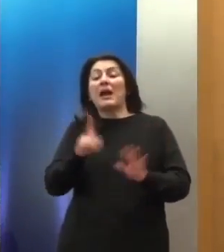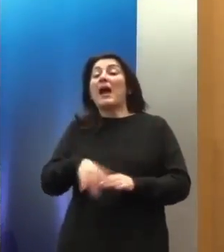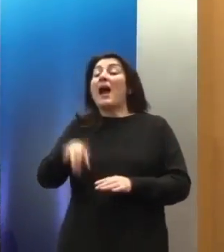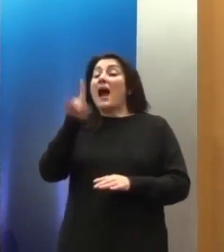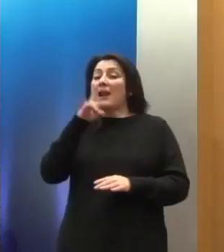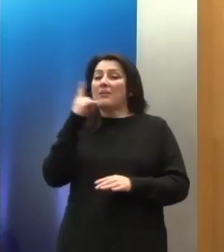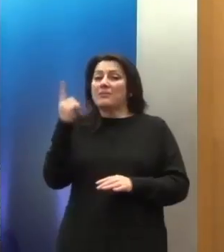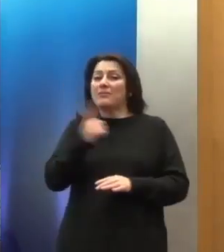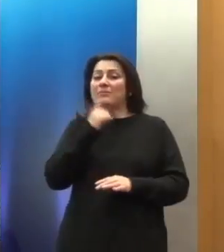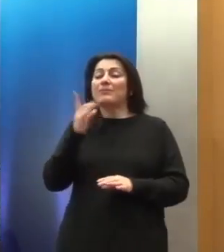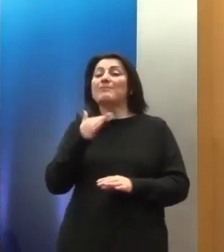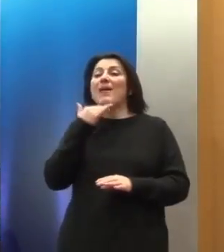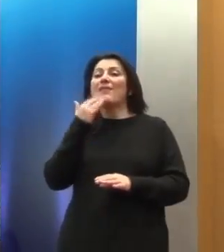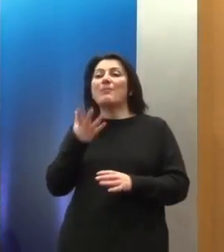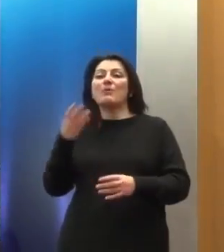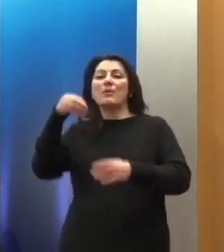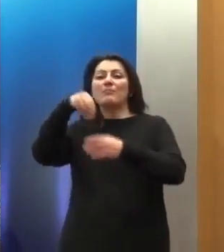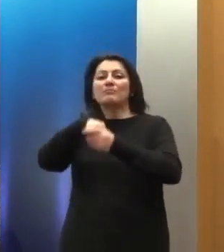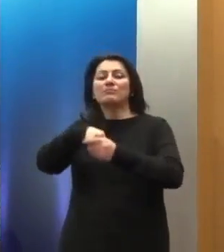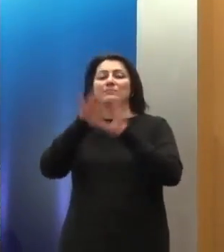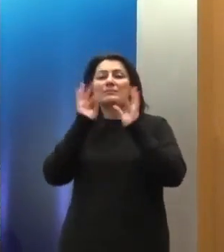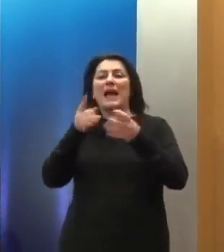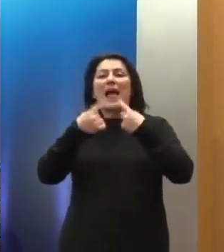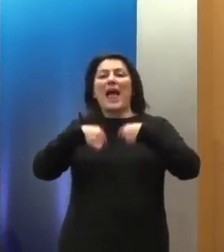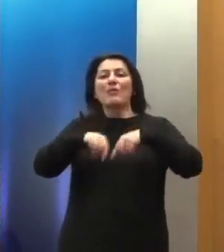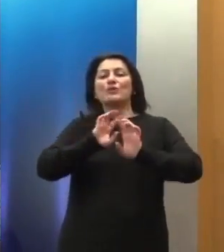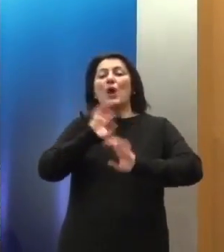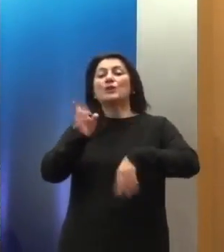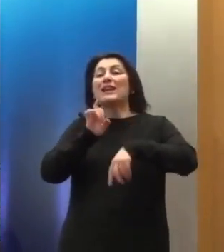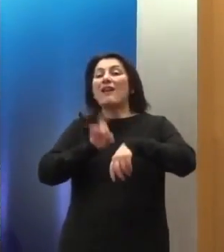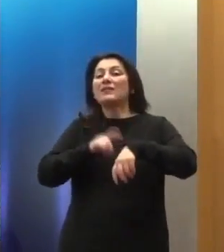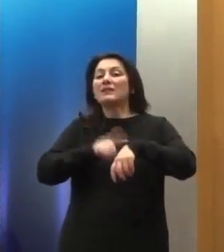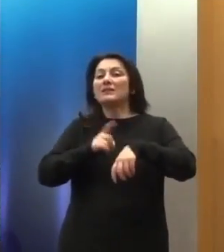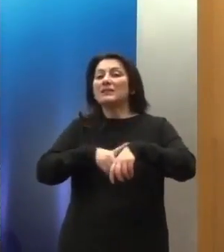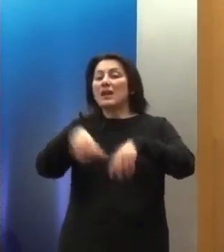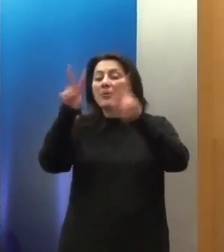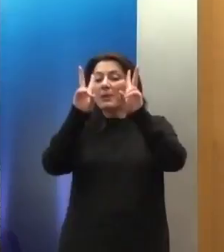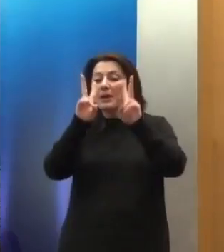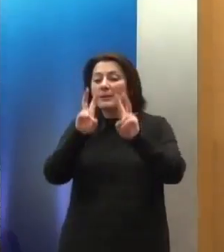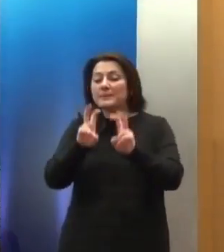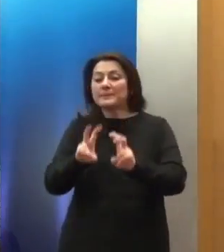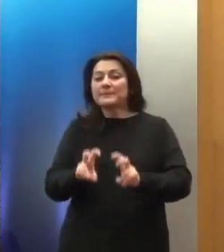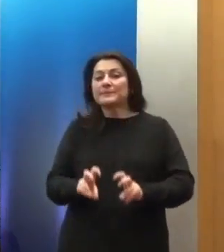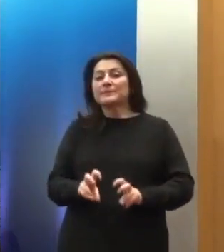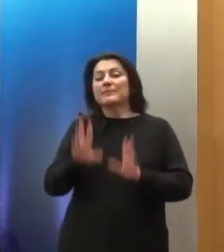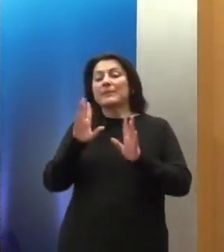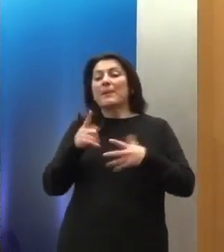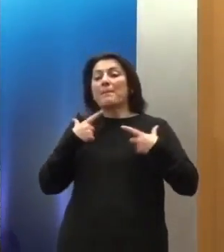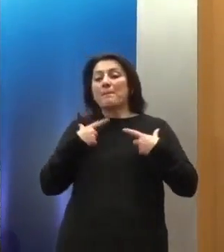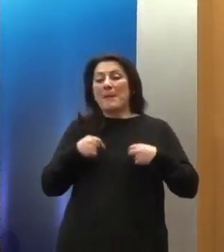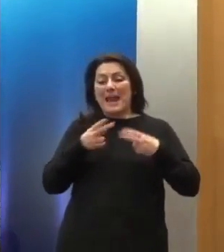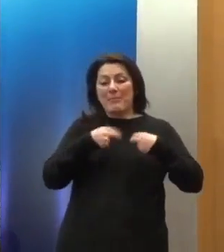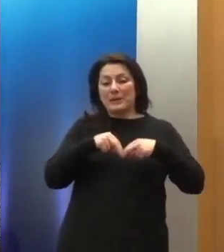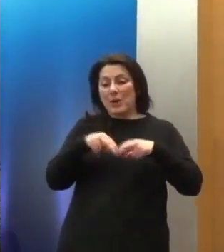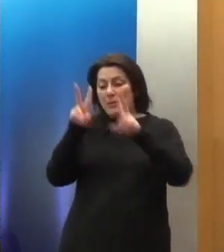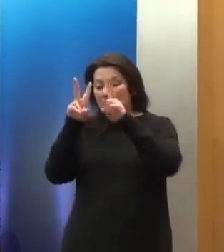να μην μπορούμε να είμαστε μέσα στην αίθουσα κατά την εξέταση η οποία γίνεται από τα μέλη της Επιτροπής.